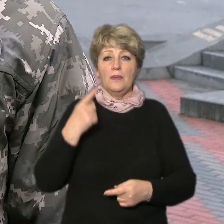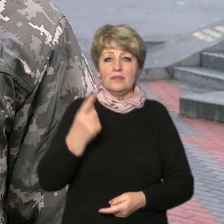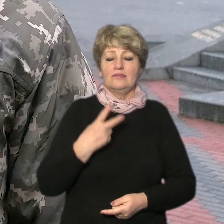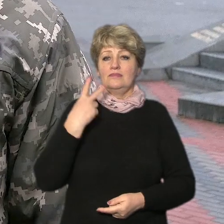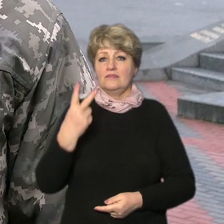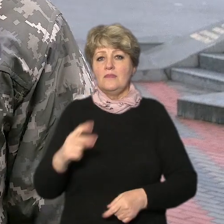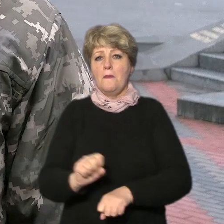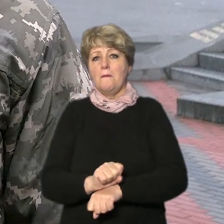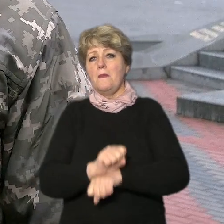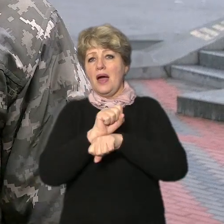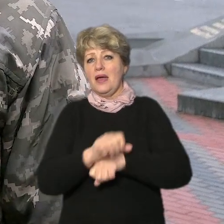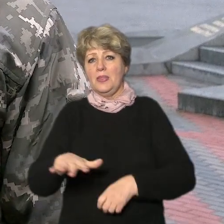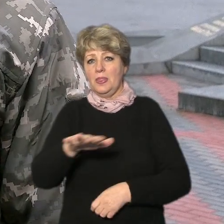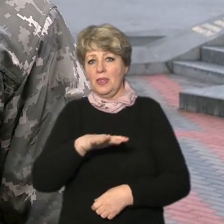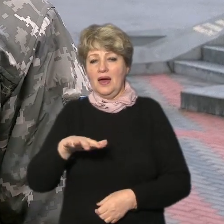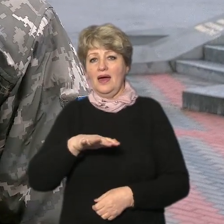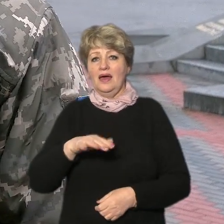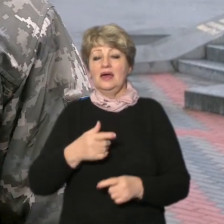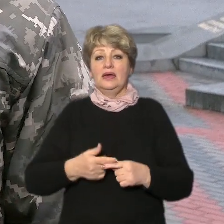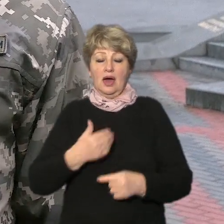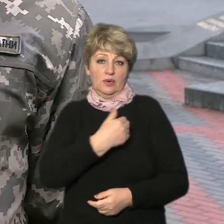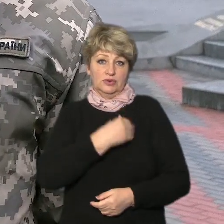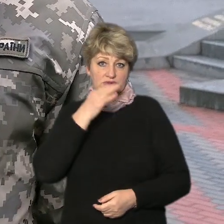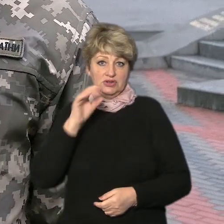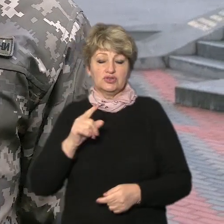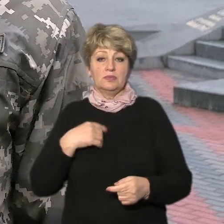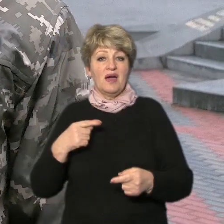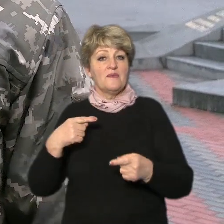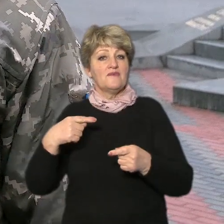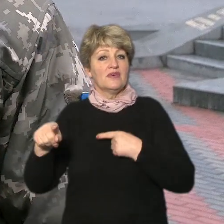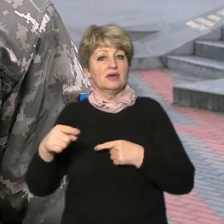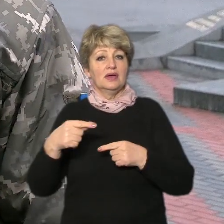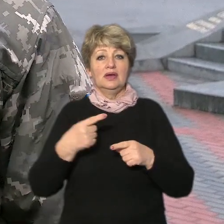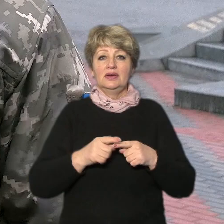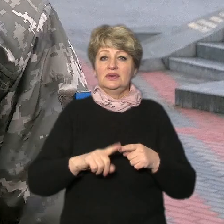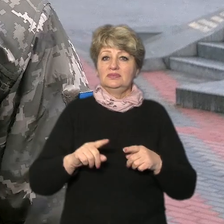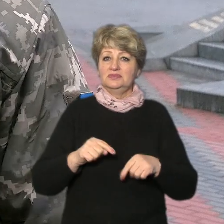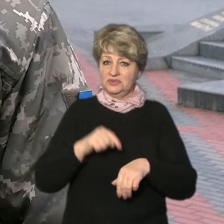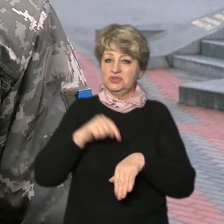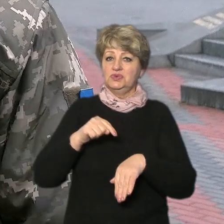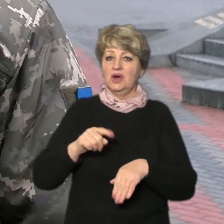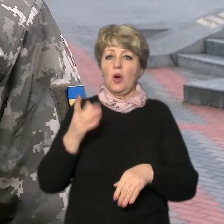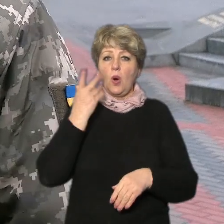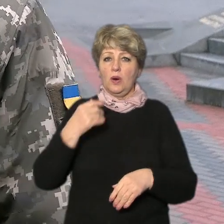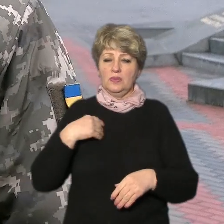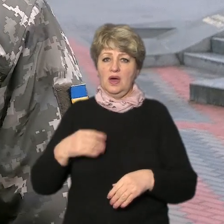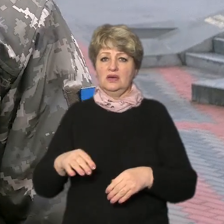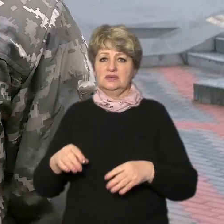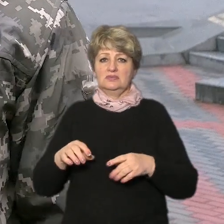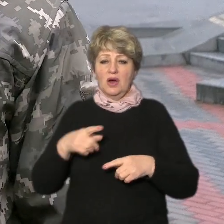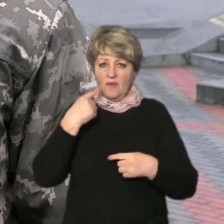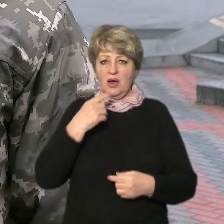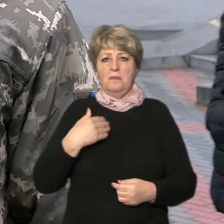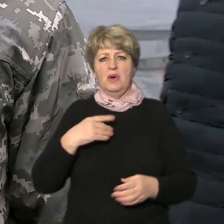гідності я хочу сказати що цим ми відрізняємося від інших от коли нам нав'язують що ми чиїсь там брати